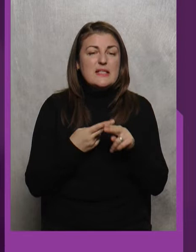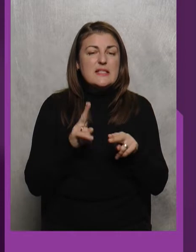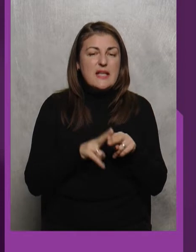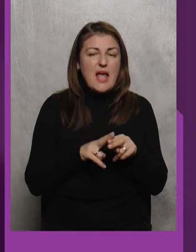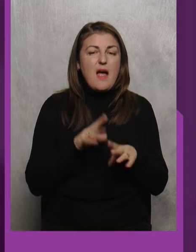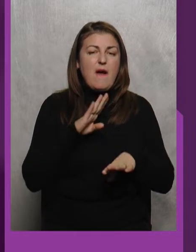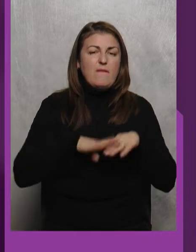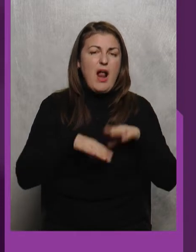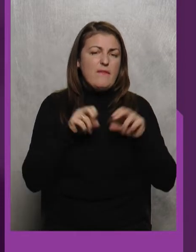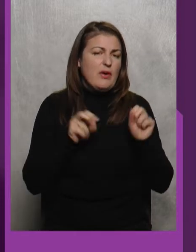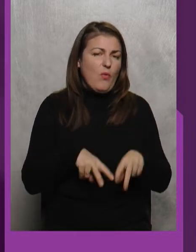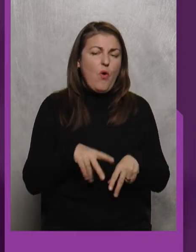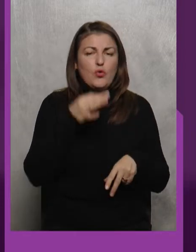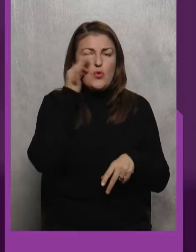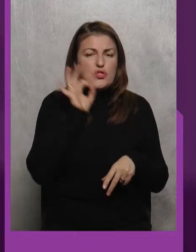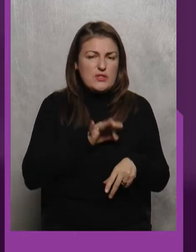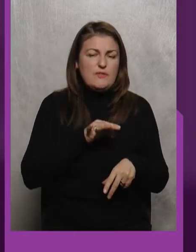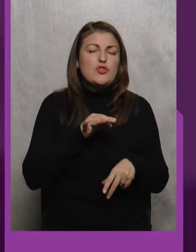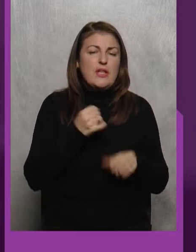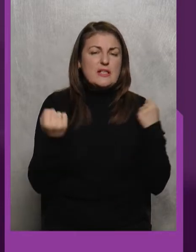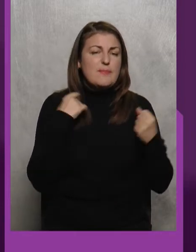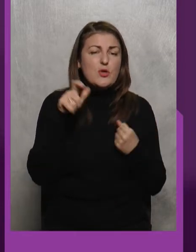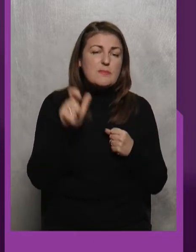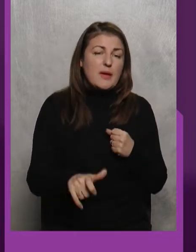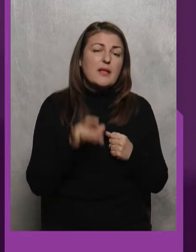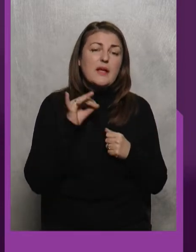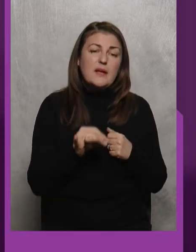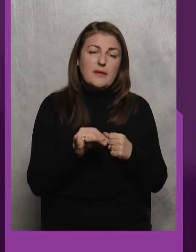Кваліфікована Досвідчена Спортсменка І